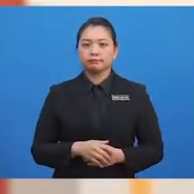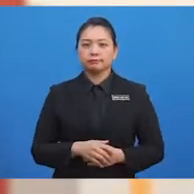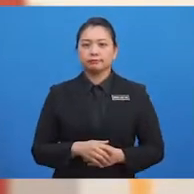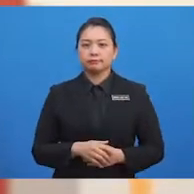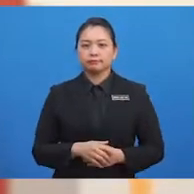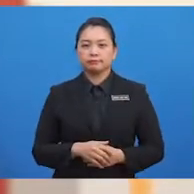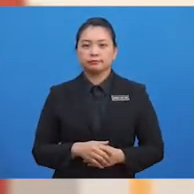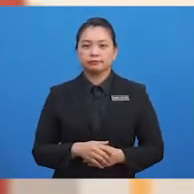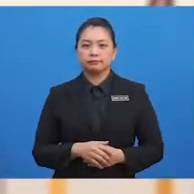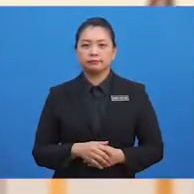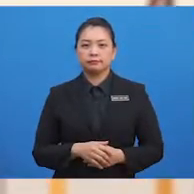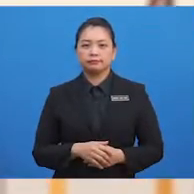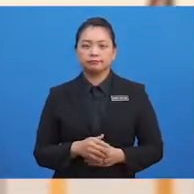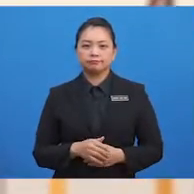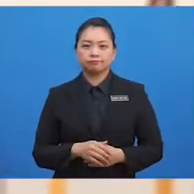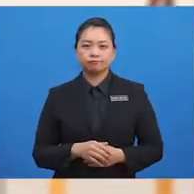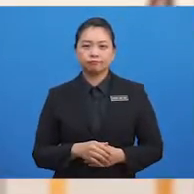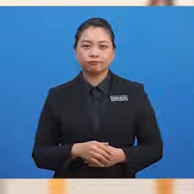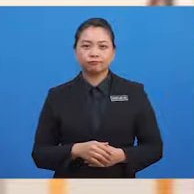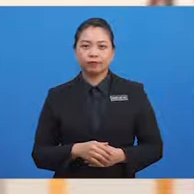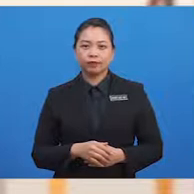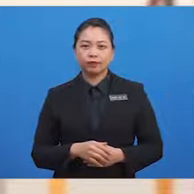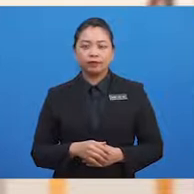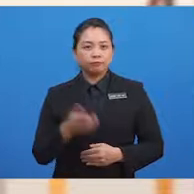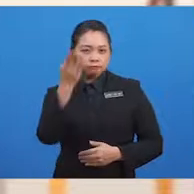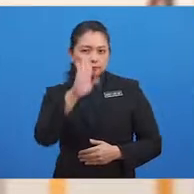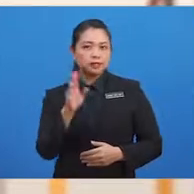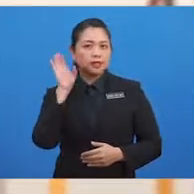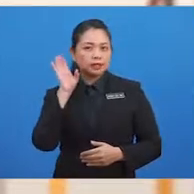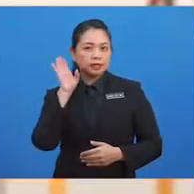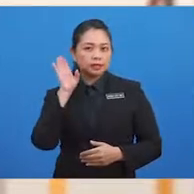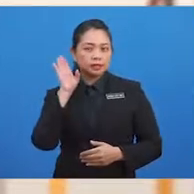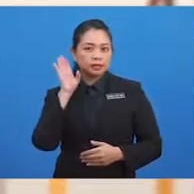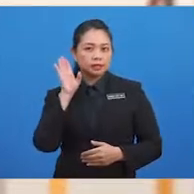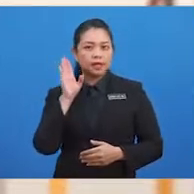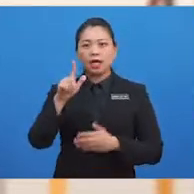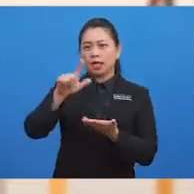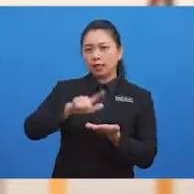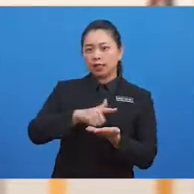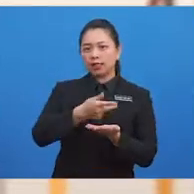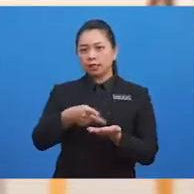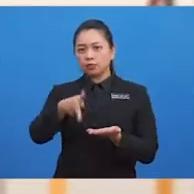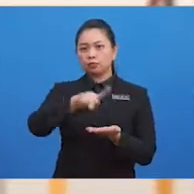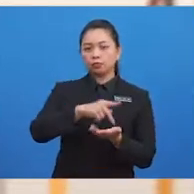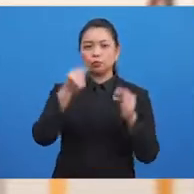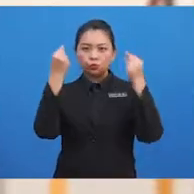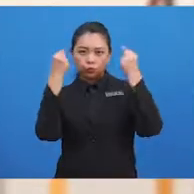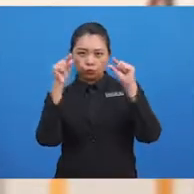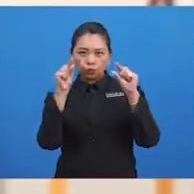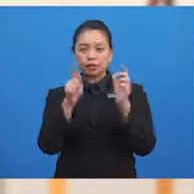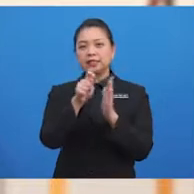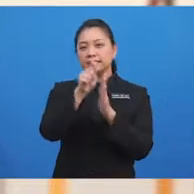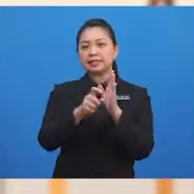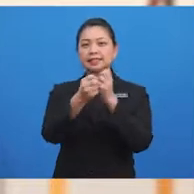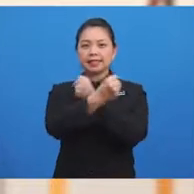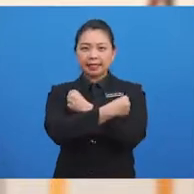mengamalkan ya. Murid-murid, pernah dengar tak lagu Guruku Tersayang? Cikgu